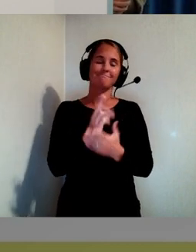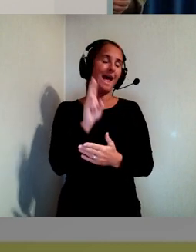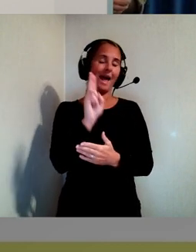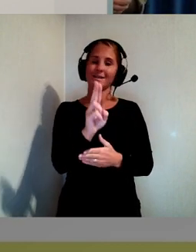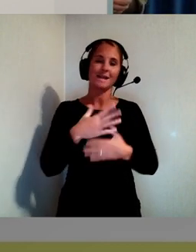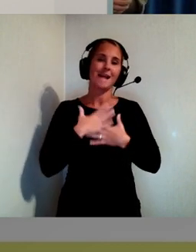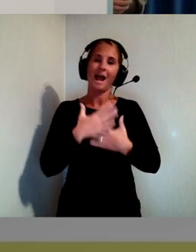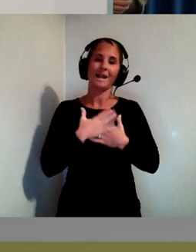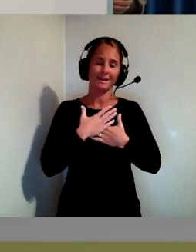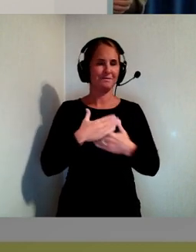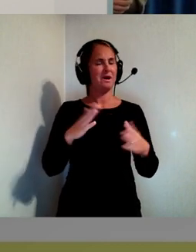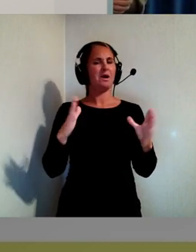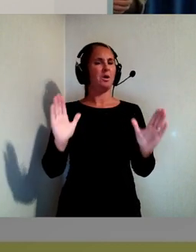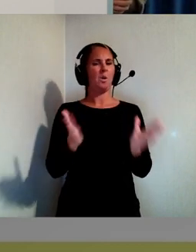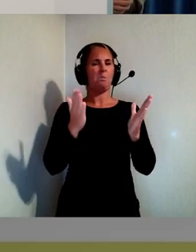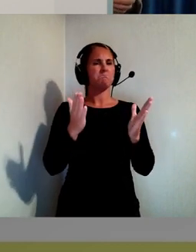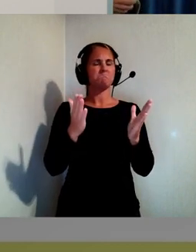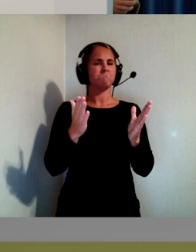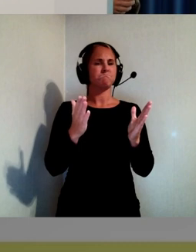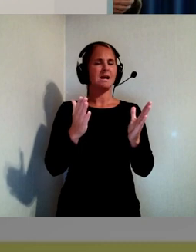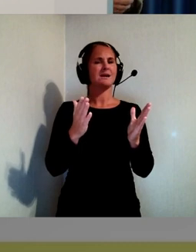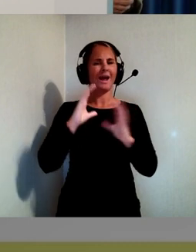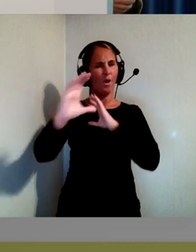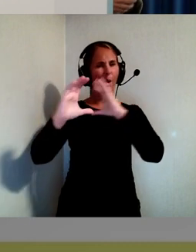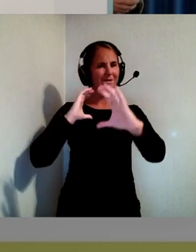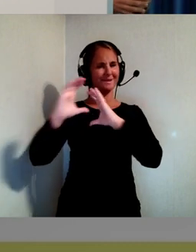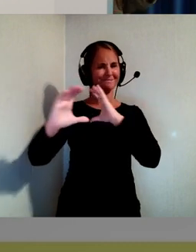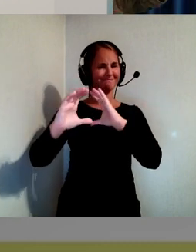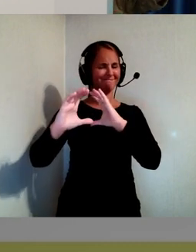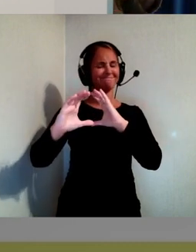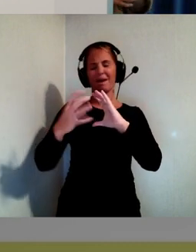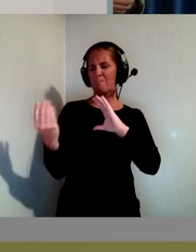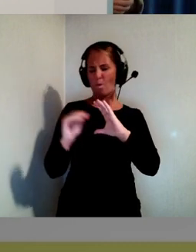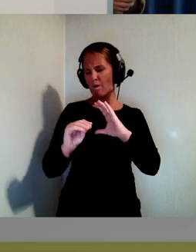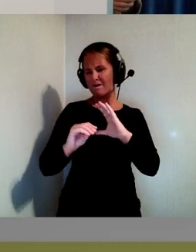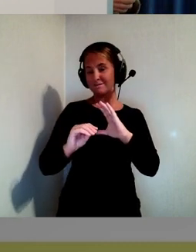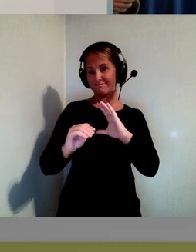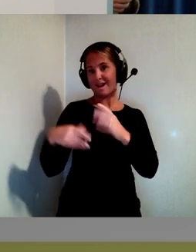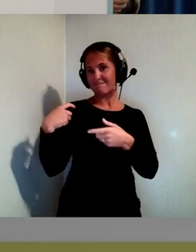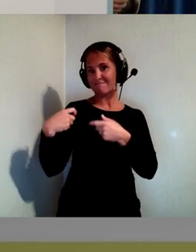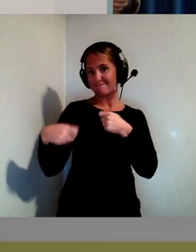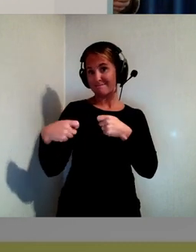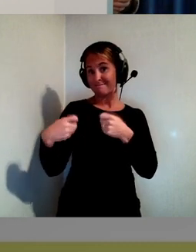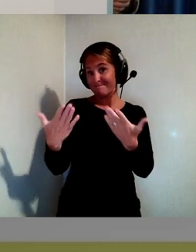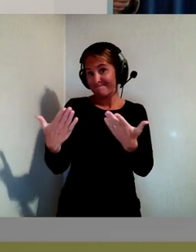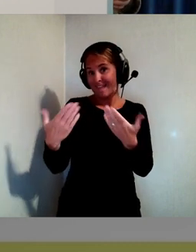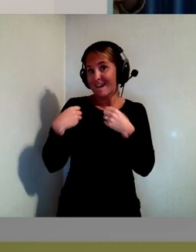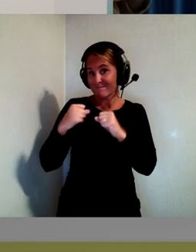copy-aktigt kan man säga, väldigt kommunikativt. Om det nu är den effekten man vill åt.